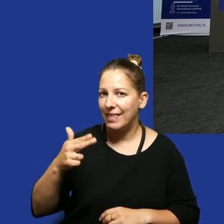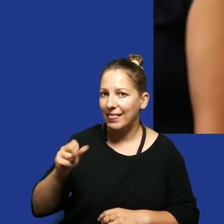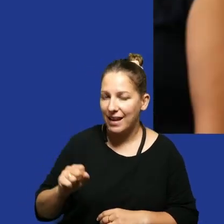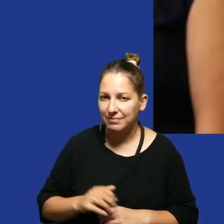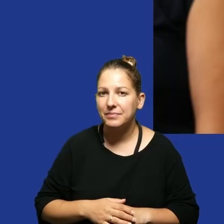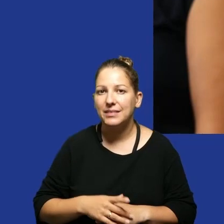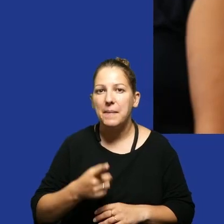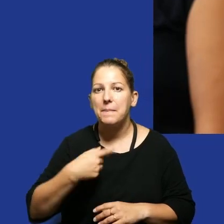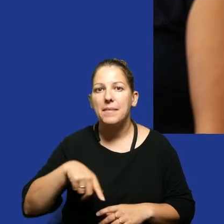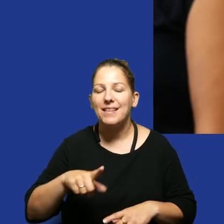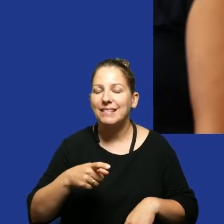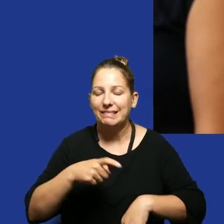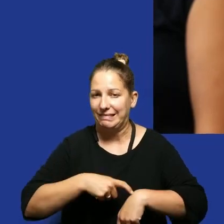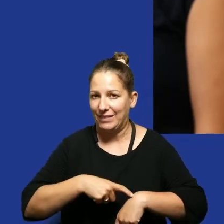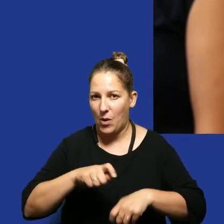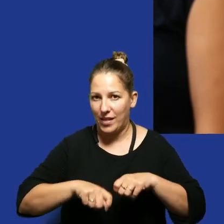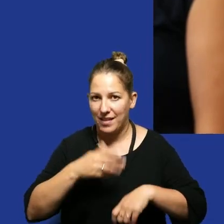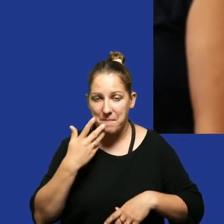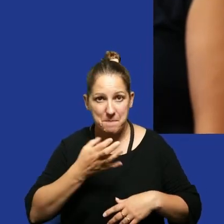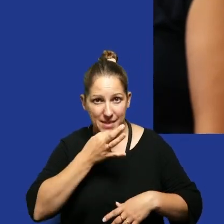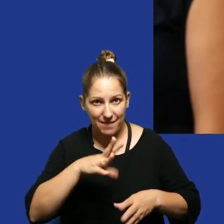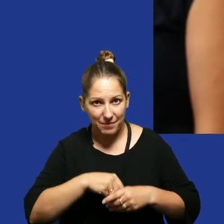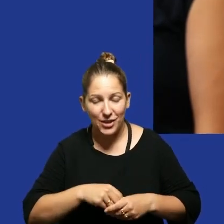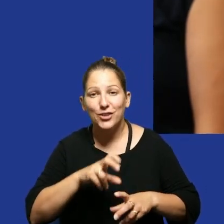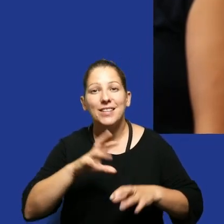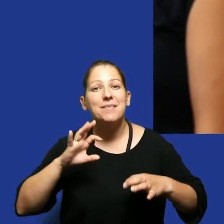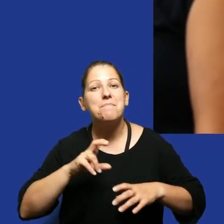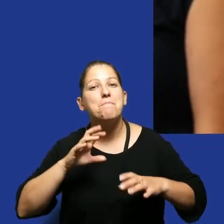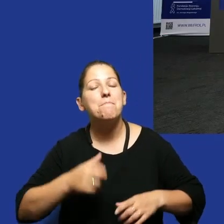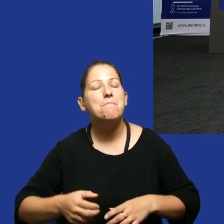mi zwróci uwagę że nie kontroluje czasu czy my mamy pytanie gdzie jest prowadząca